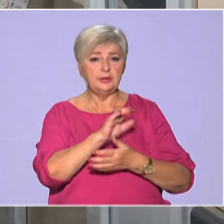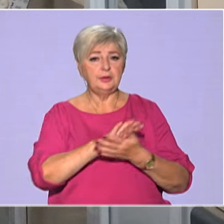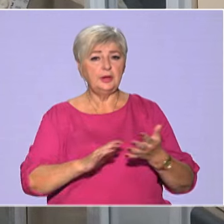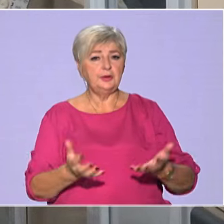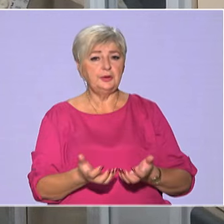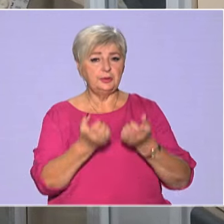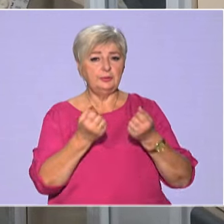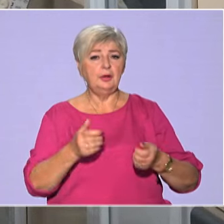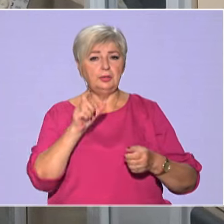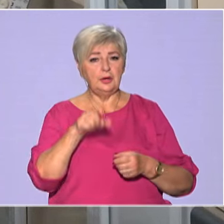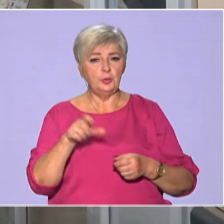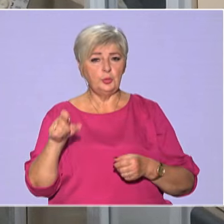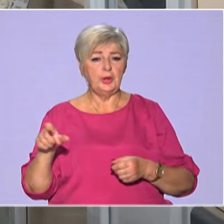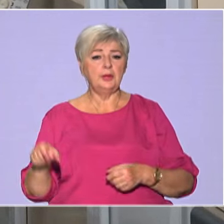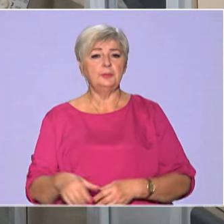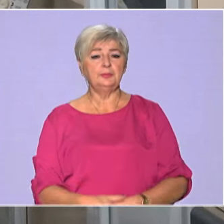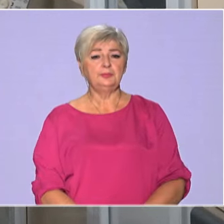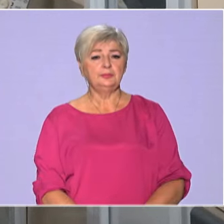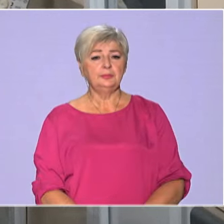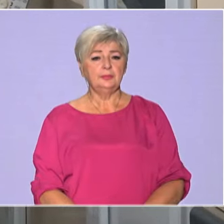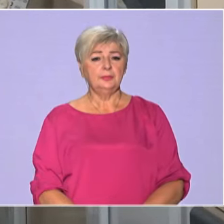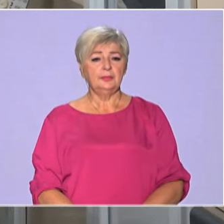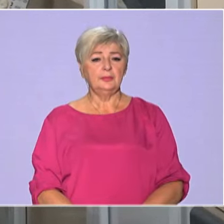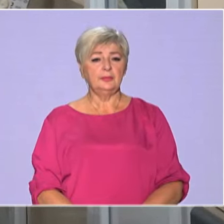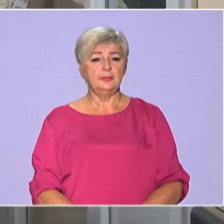Олексій Доніченко, Ілля Лумовський, новини Д1.